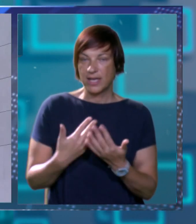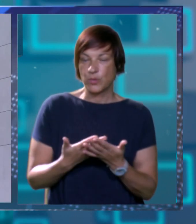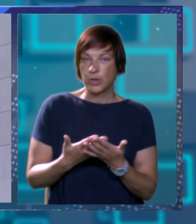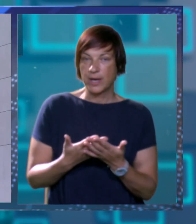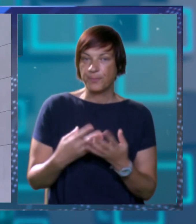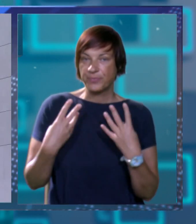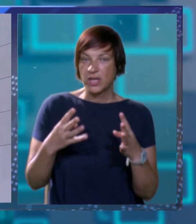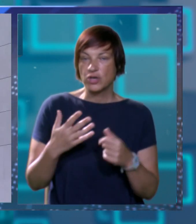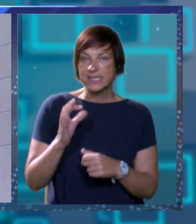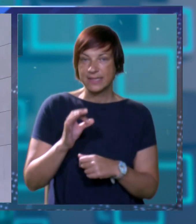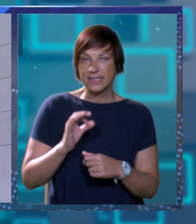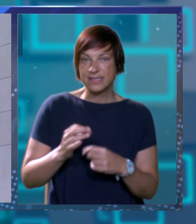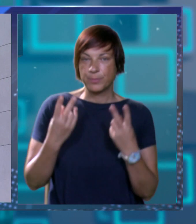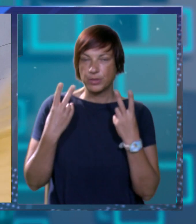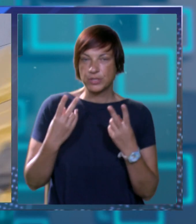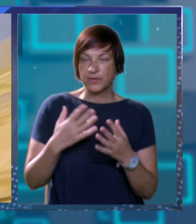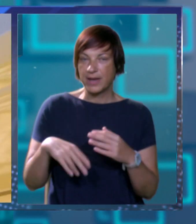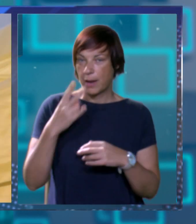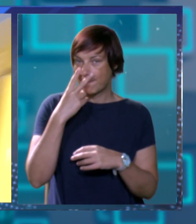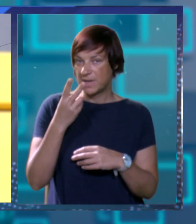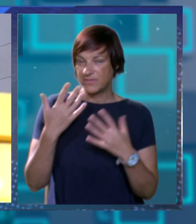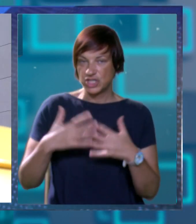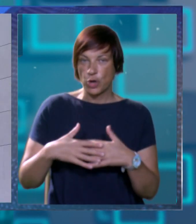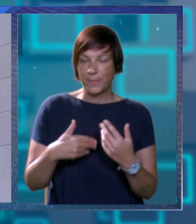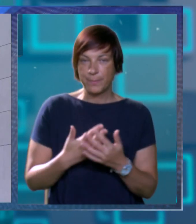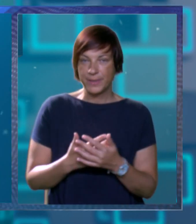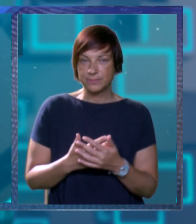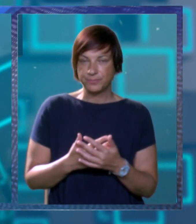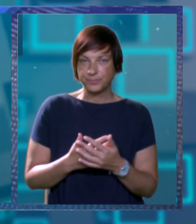odnosno 80% od vrijednosti predviđene opreme